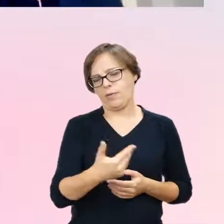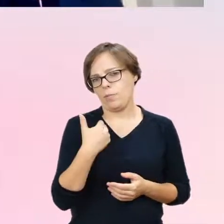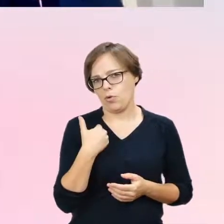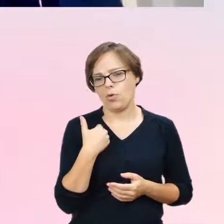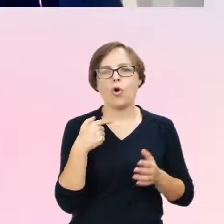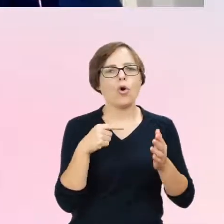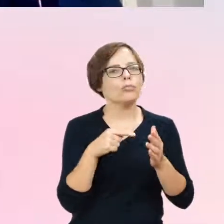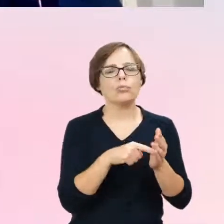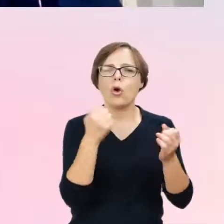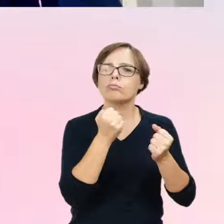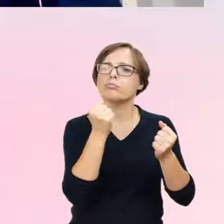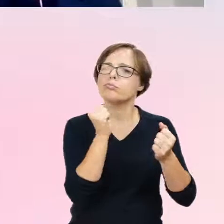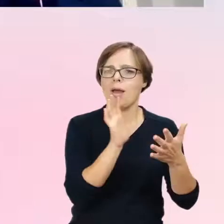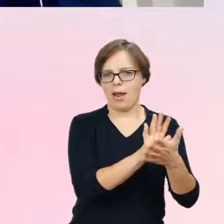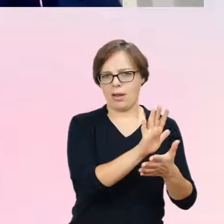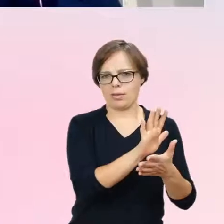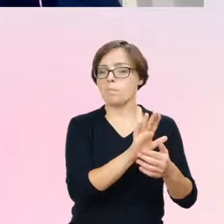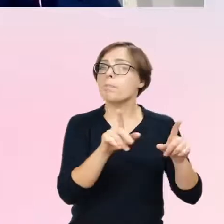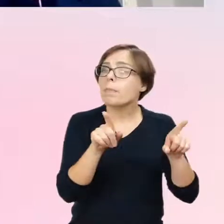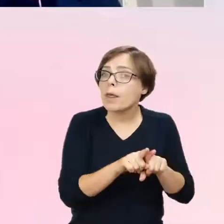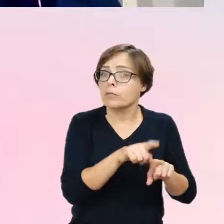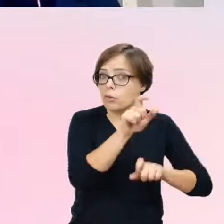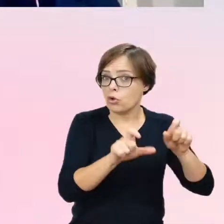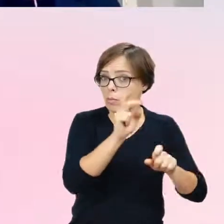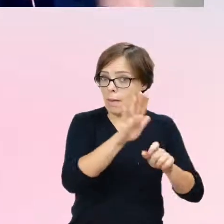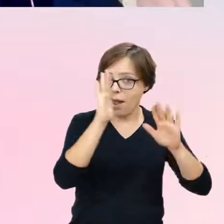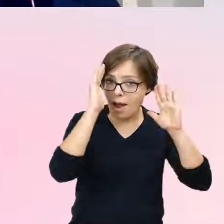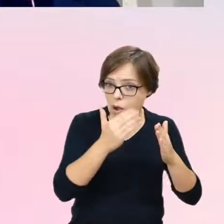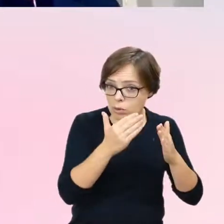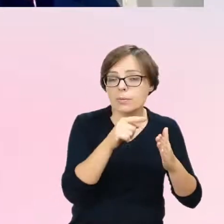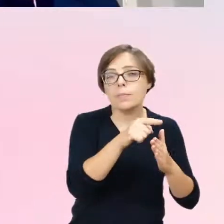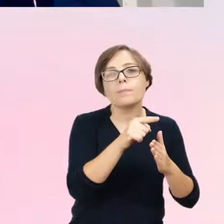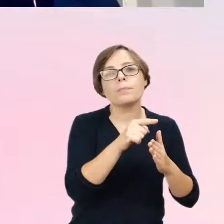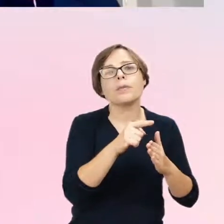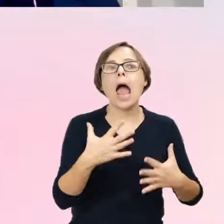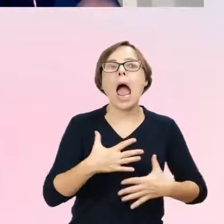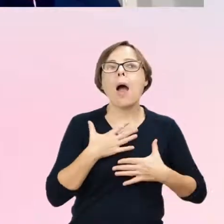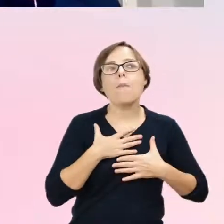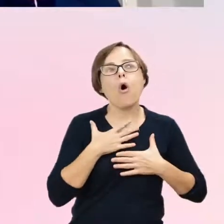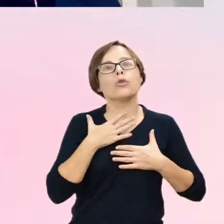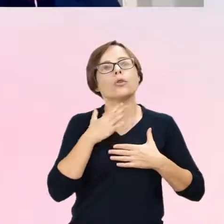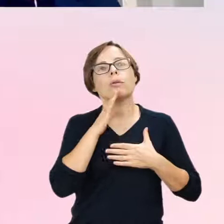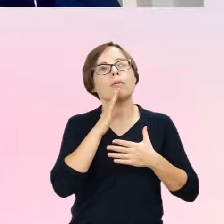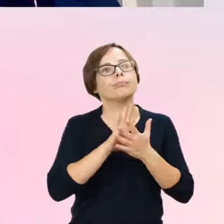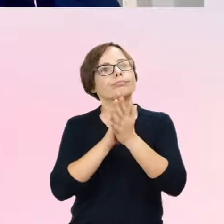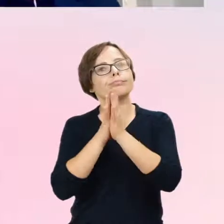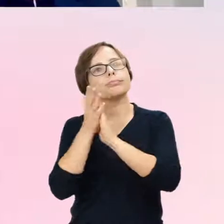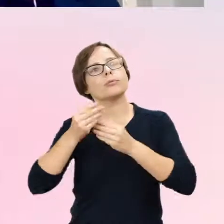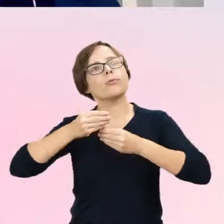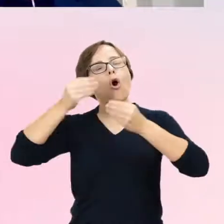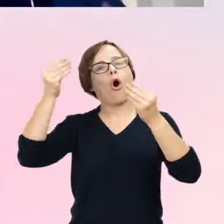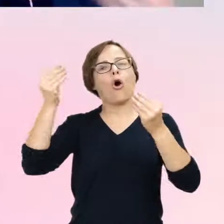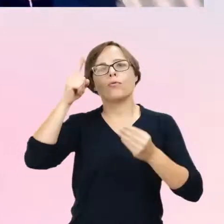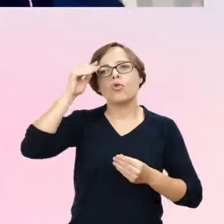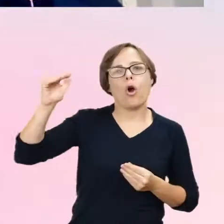charakterystyczne jest także to, że osoby w spektrum autyzmu, one później dojrzewają emocjonalnie, później dojrzewają społecznie